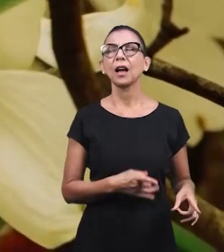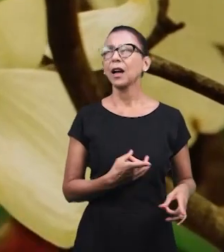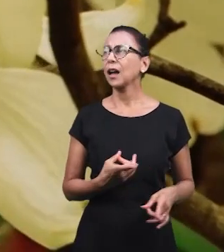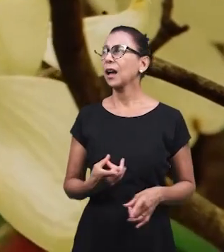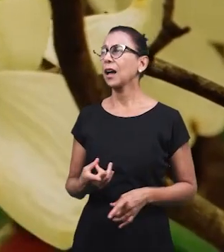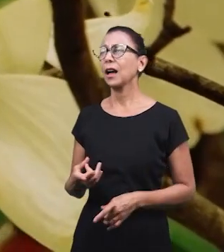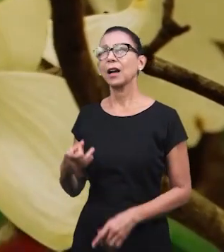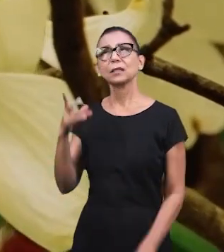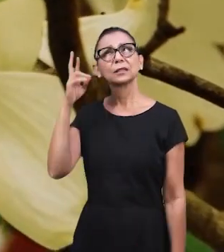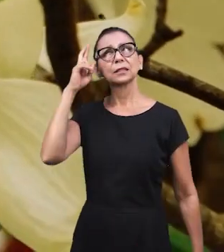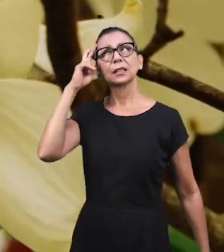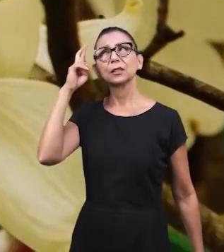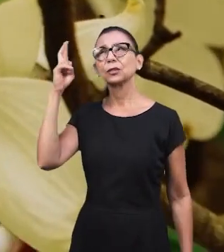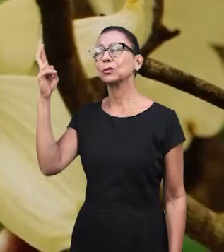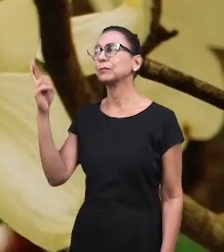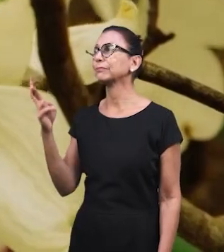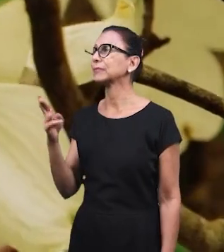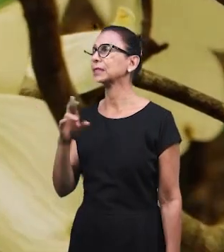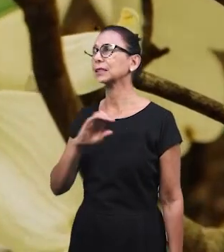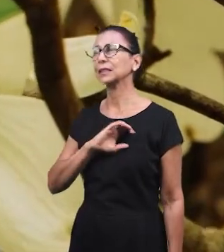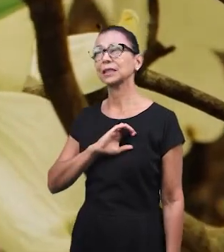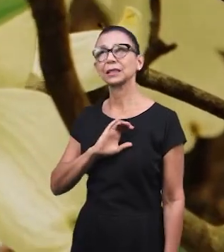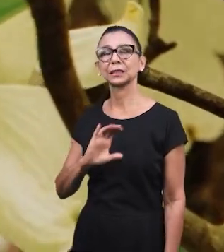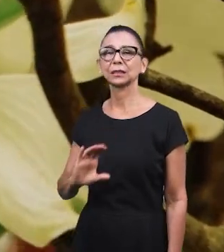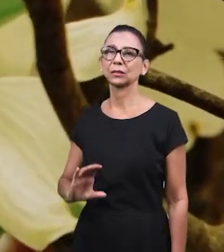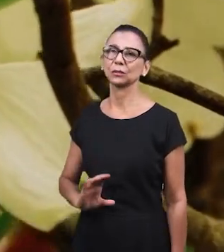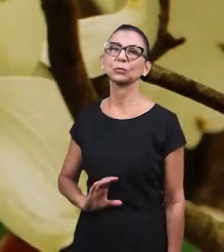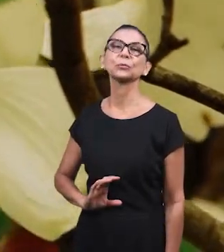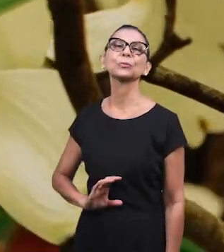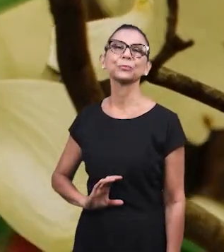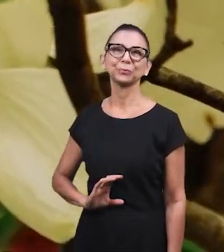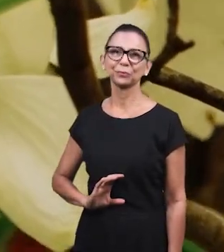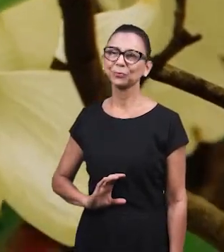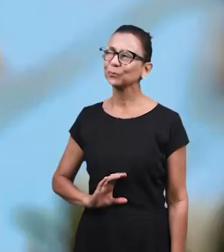Все Христос Тебе я отдаю.